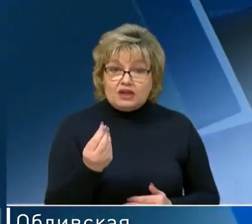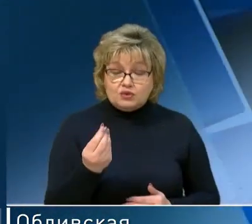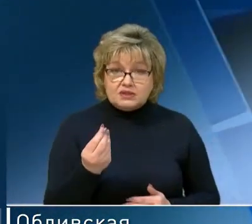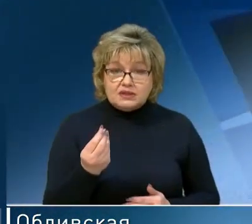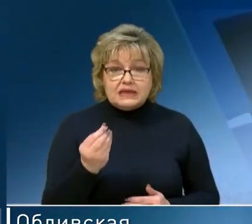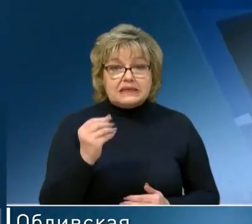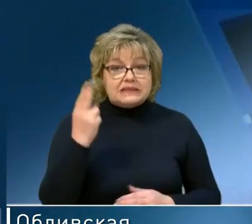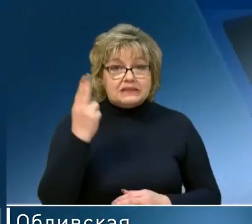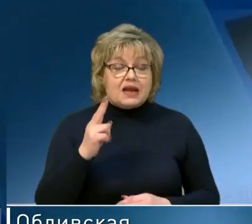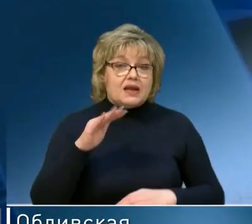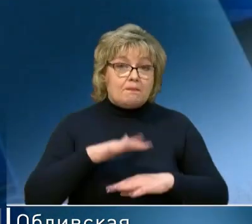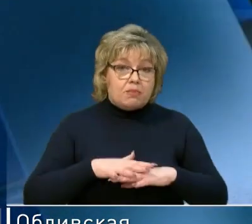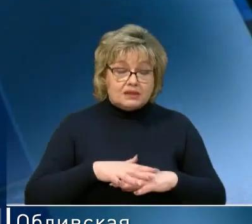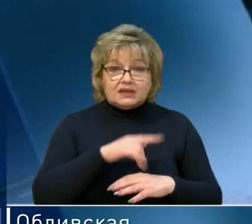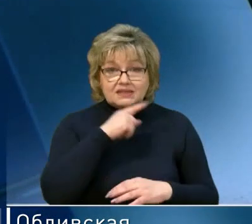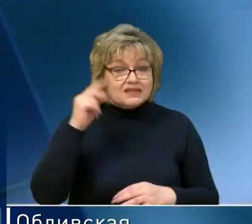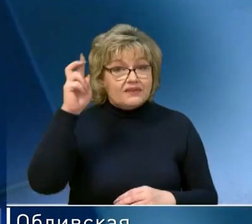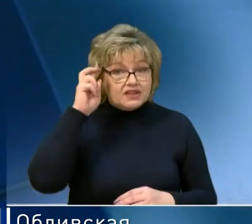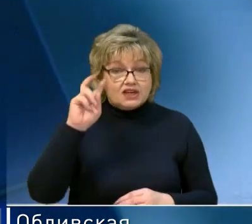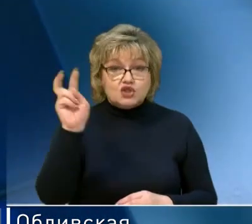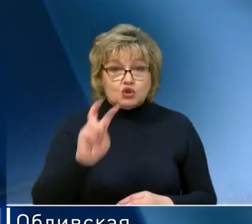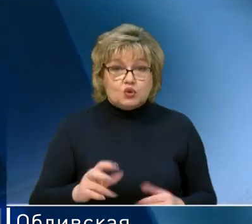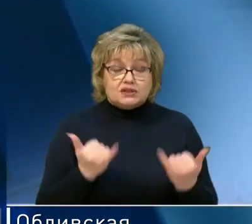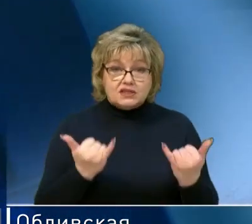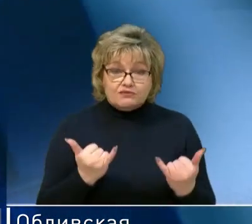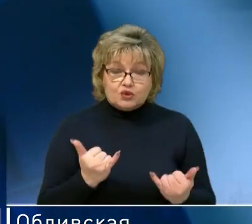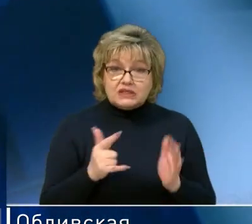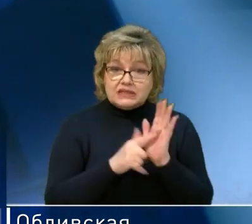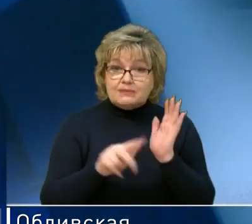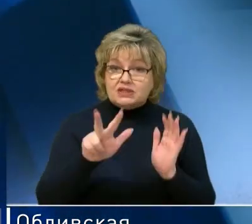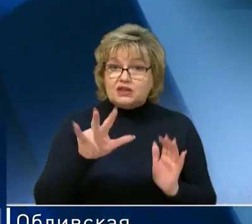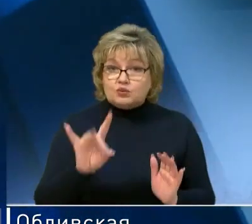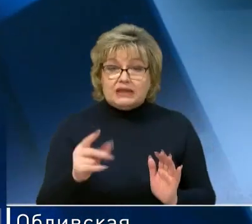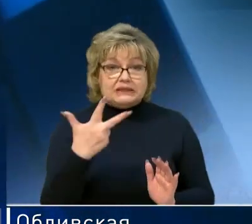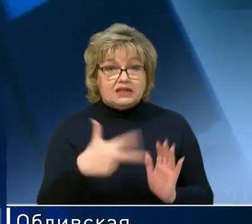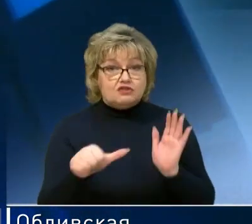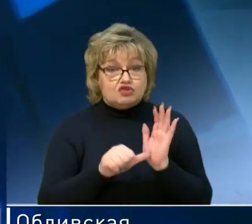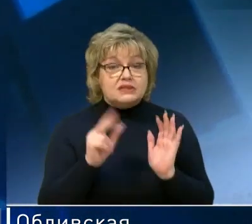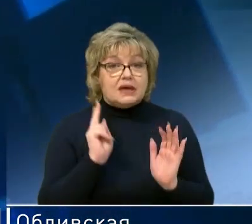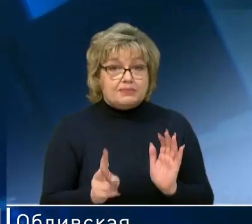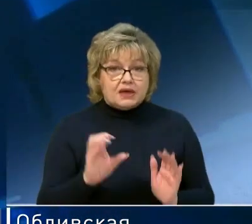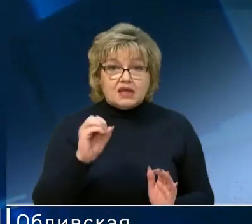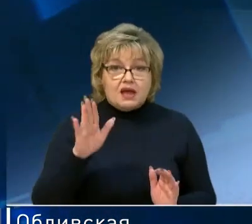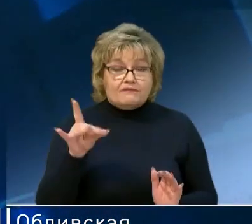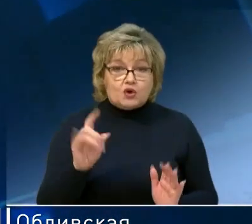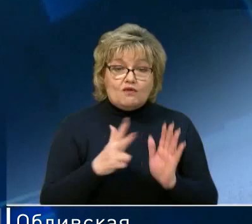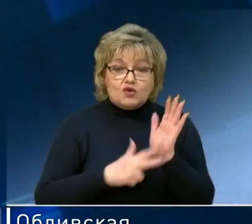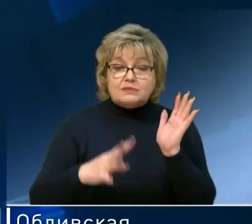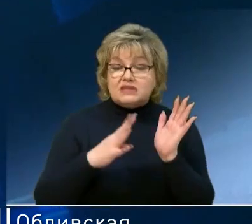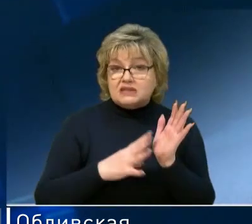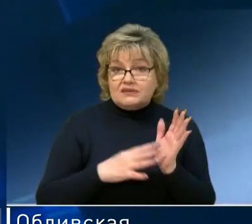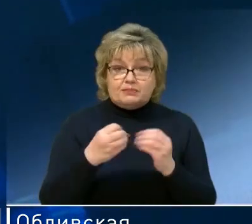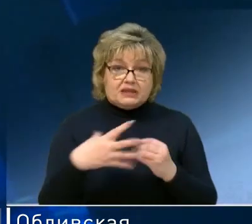По данным Центрального банка Российской Федерации, курс доллара на сегодня – 73 рубля 36 копеек, евро – 89